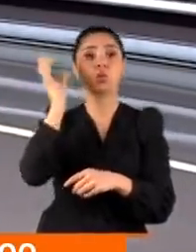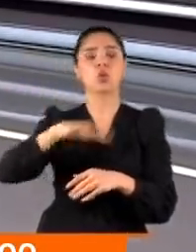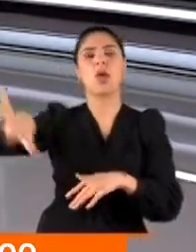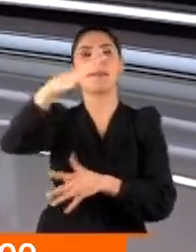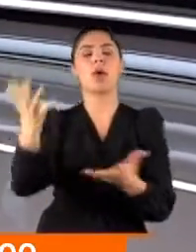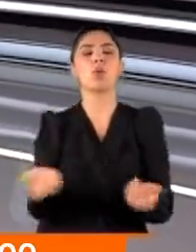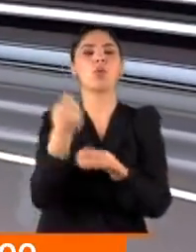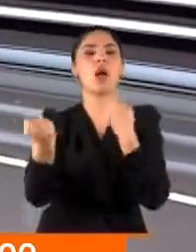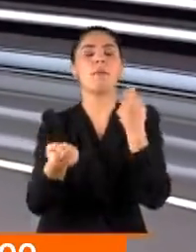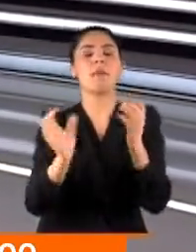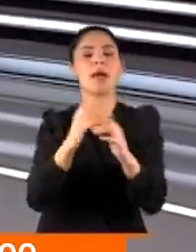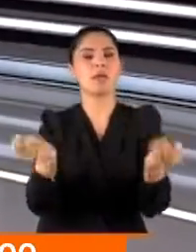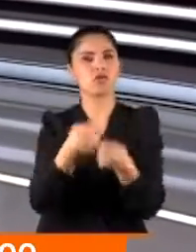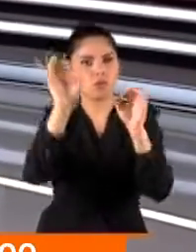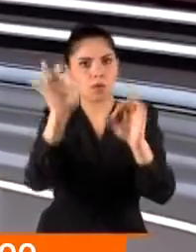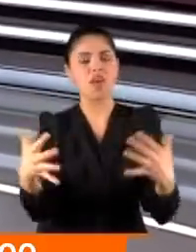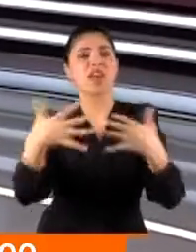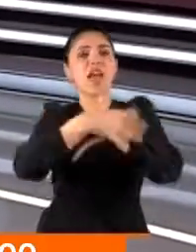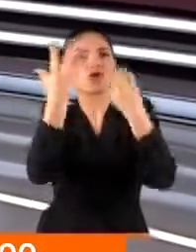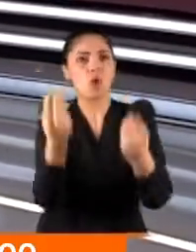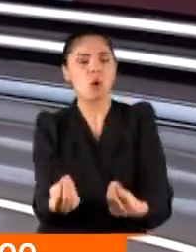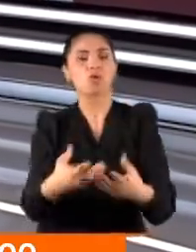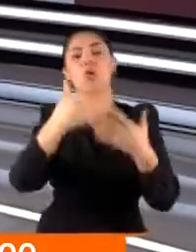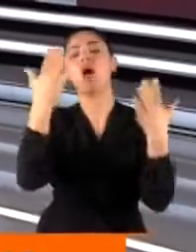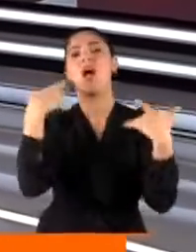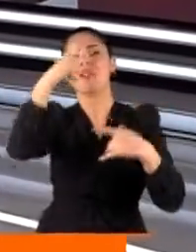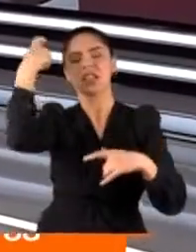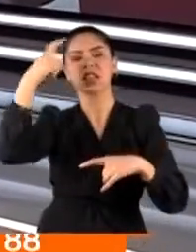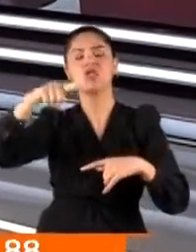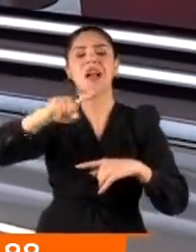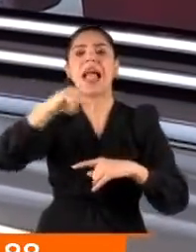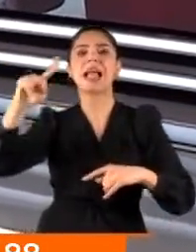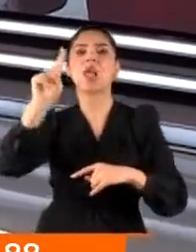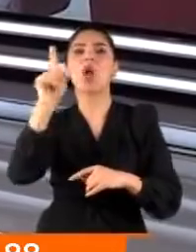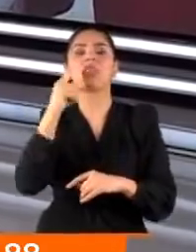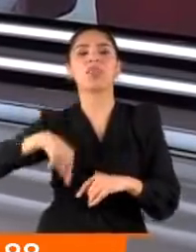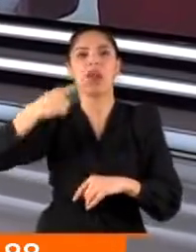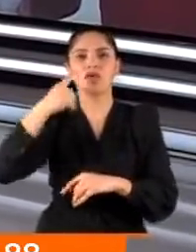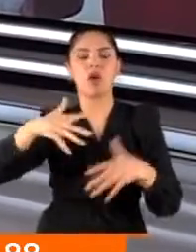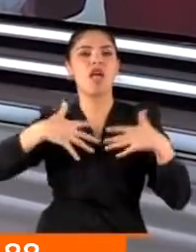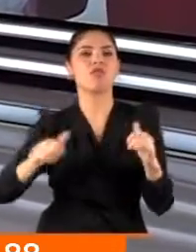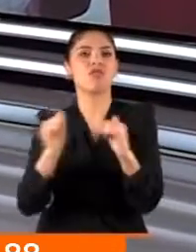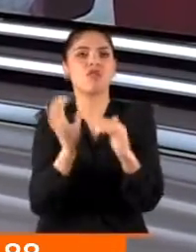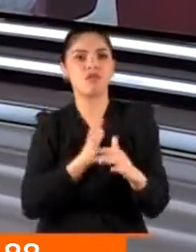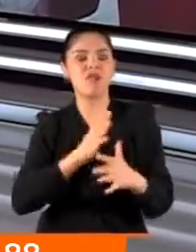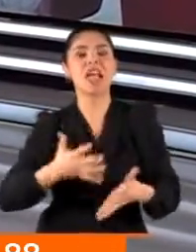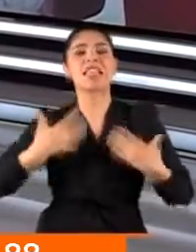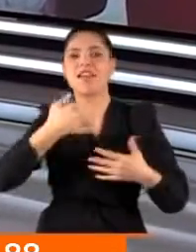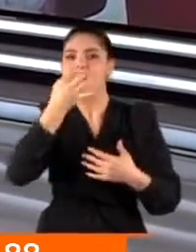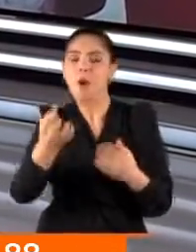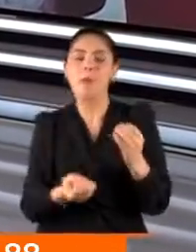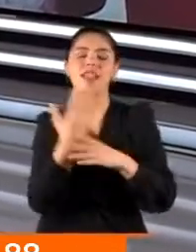çoktan yola çıkmıştı. Karanlık çöktü, gece oldu, hava sıcaklığı eksi 10 dereceyi gördü. Endişe de arttı tabii. Sevindiren haber